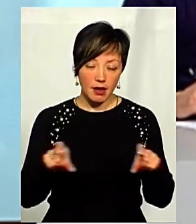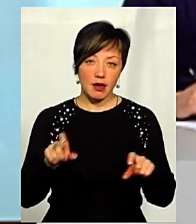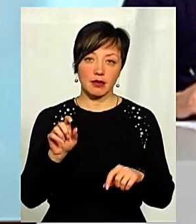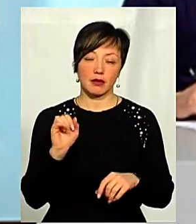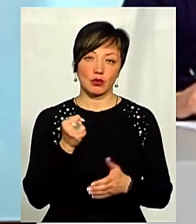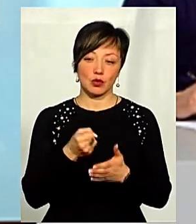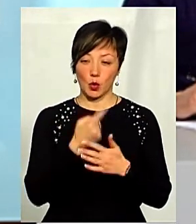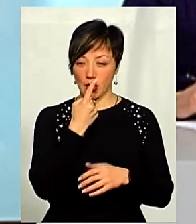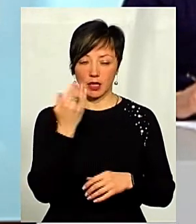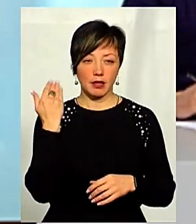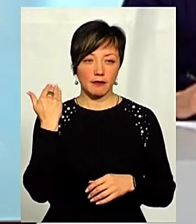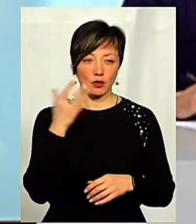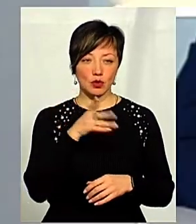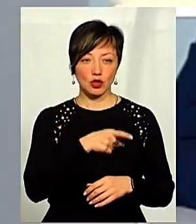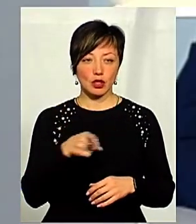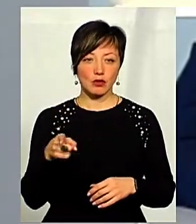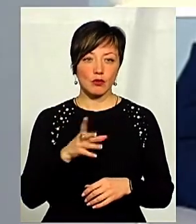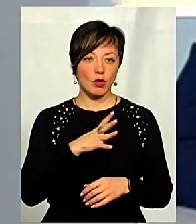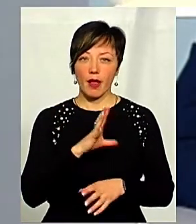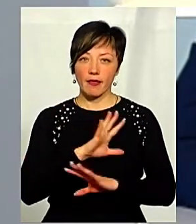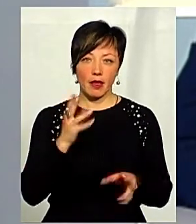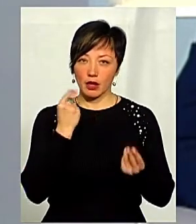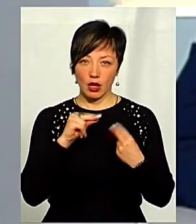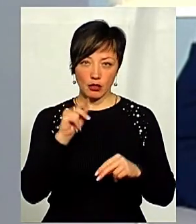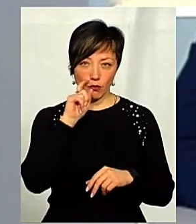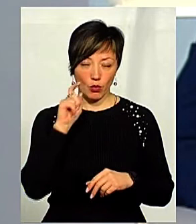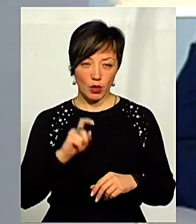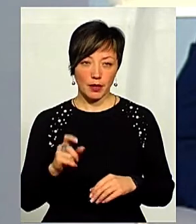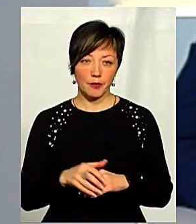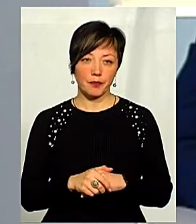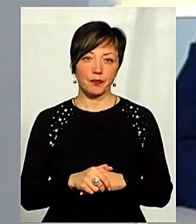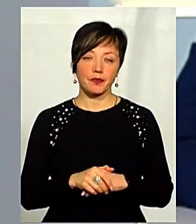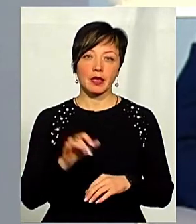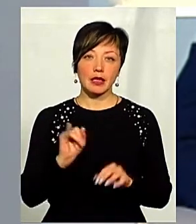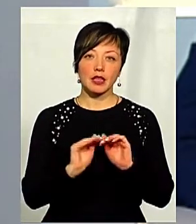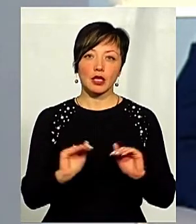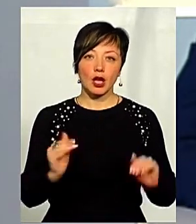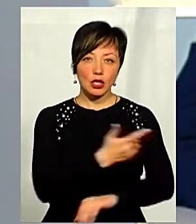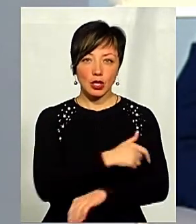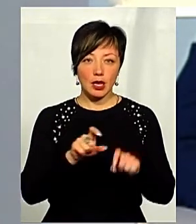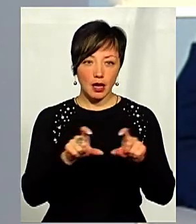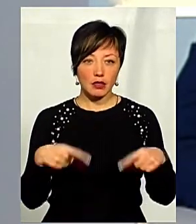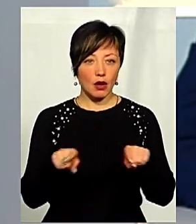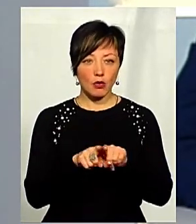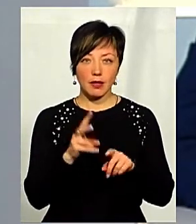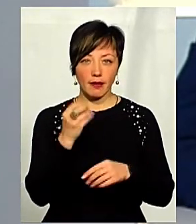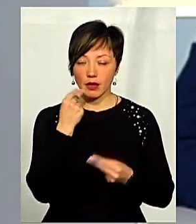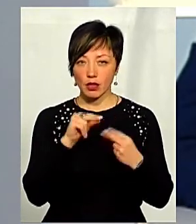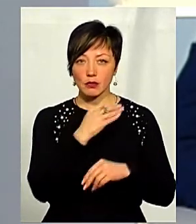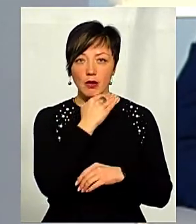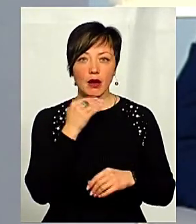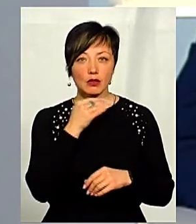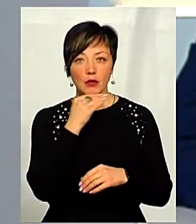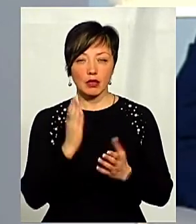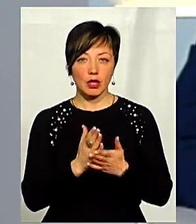до недавнього часу, вона була не найкраща, так, в Україні, і дитяча лікарня, вона також була не найкраща. І